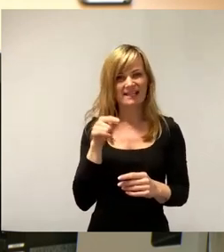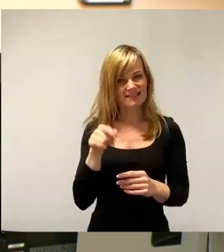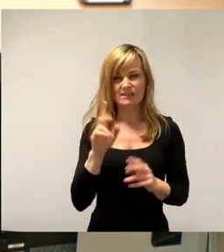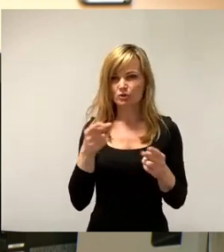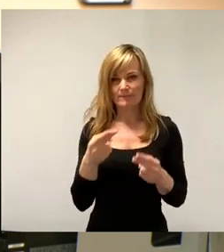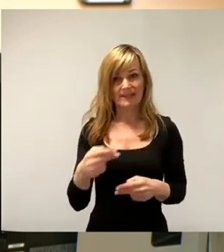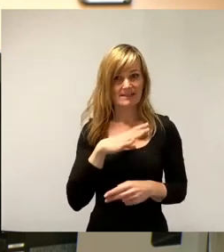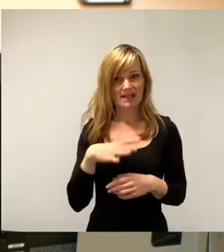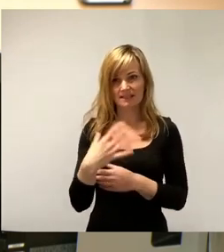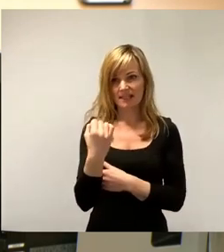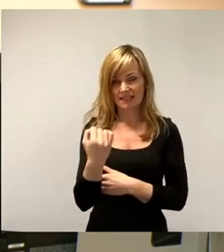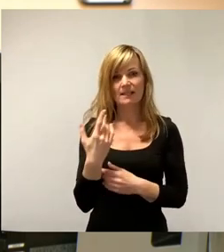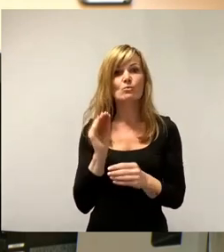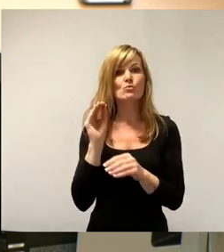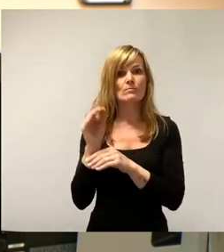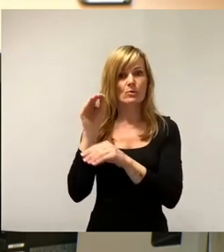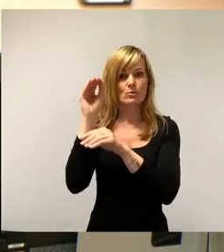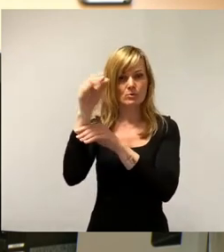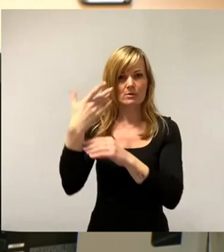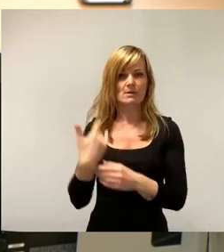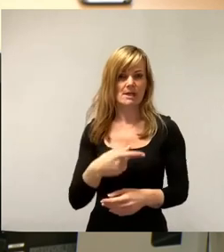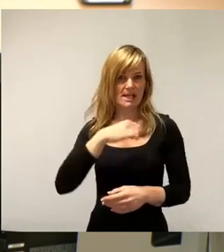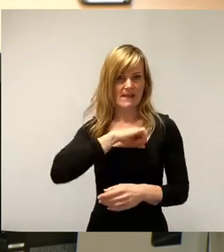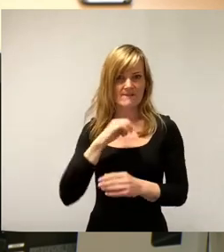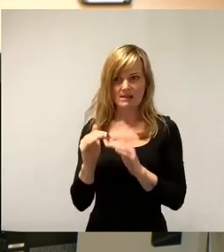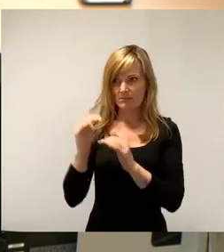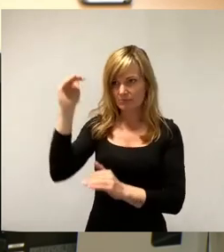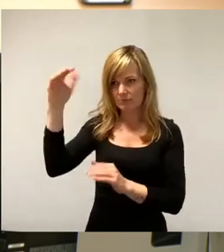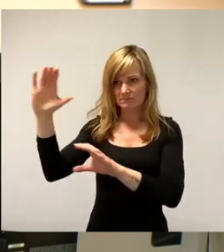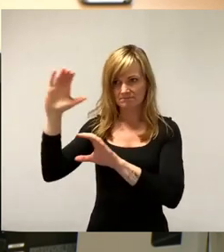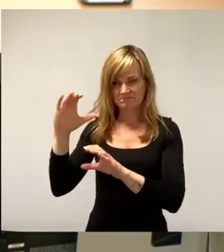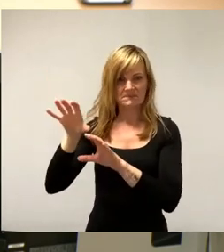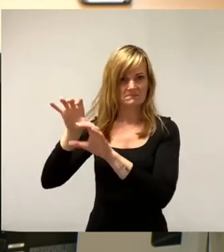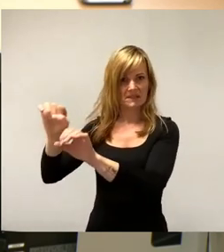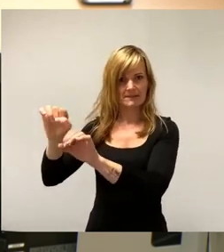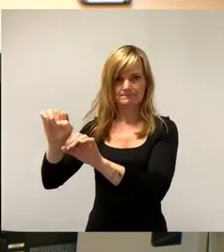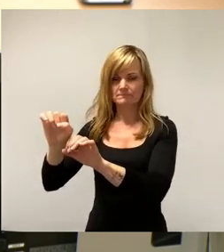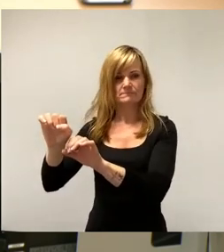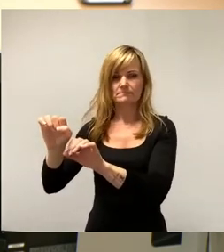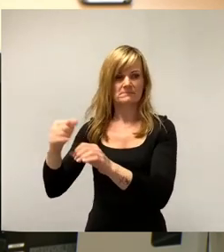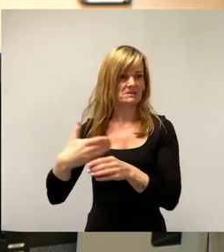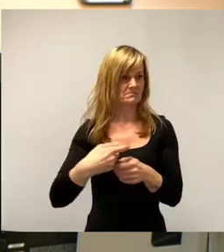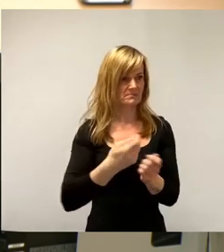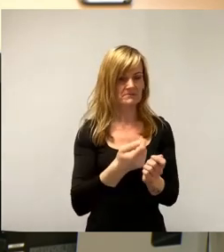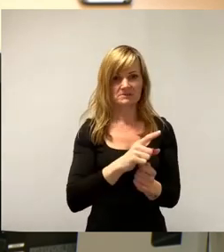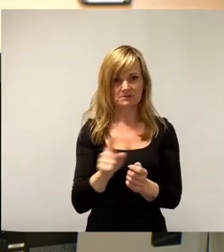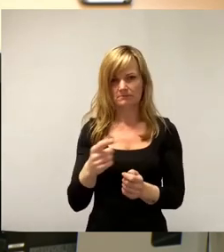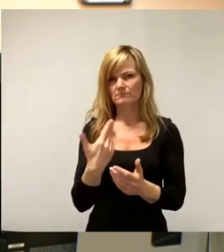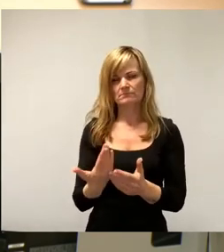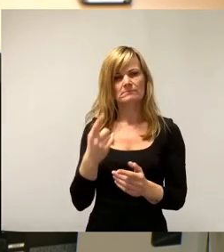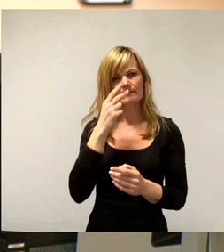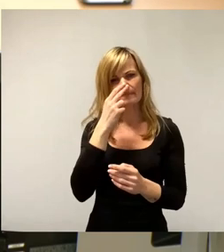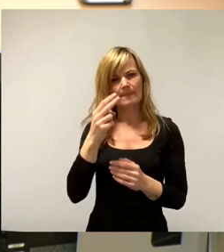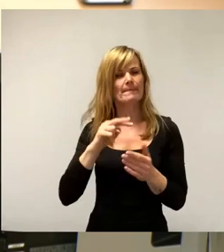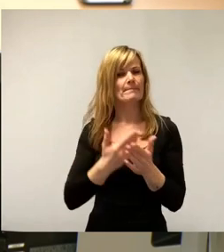Übergewinne fährt und diese nicht ausschüttet. Es wurde hier vom Stadtrat beschlossen, Dekarbonisierung, worüber sich die Techniker, wenn man mit